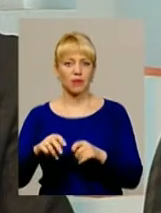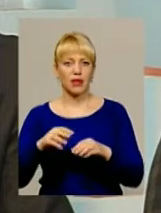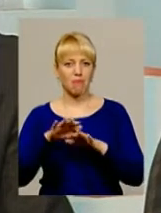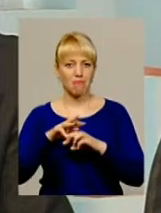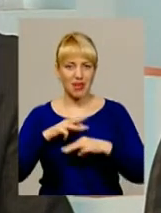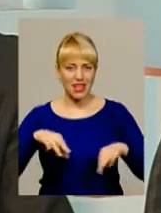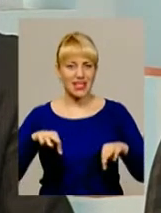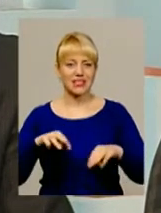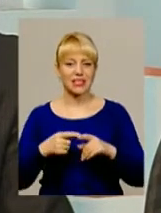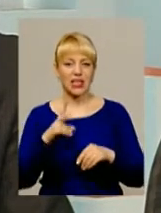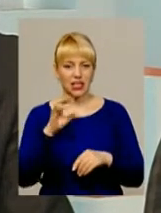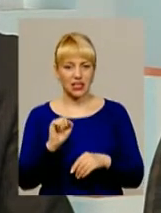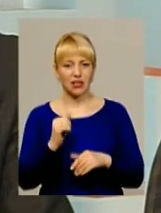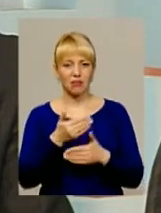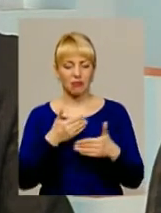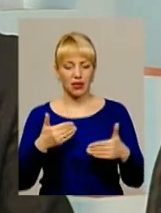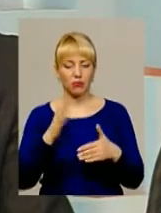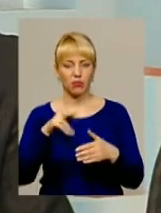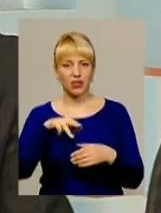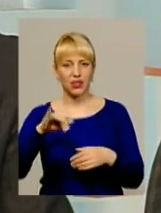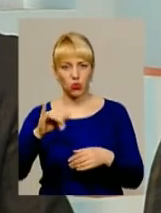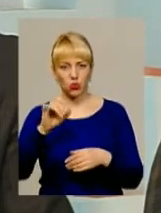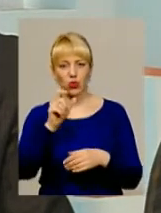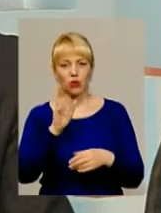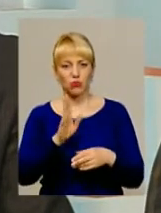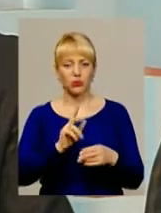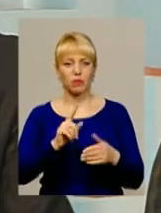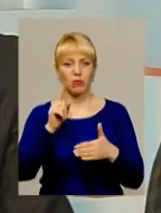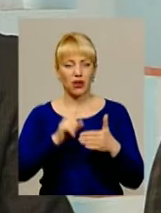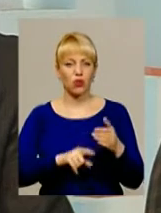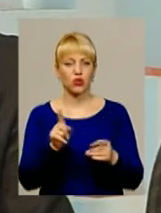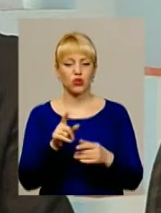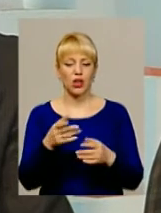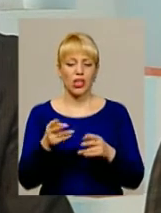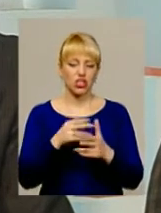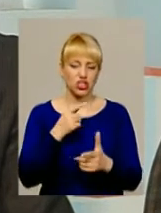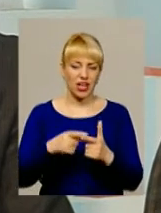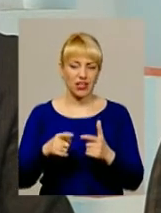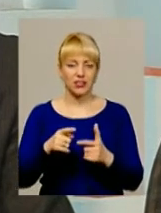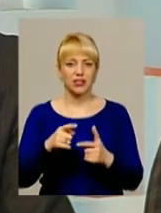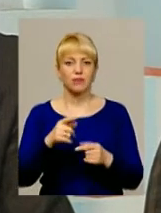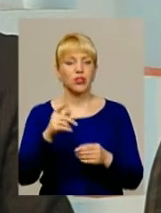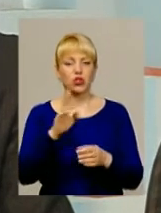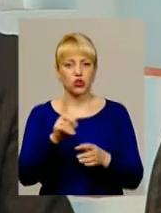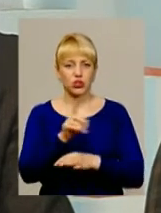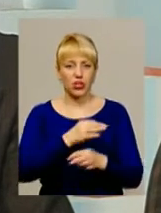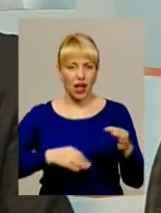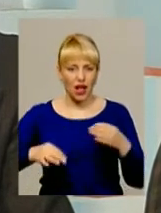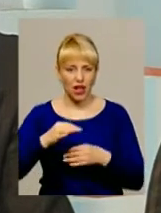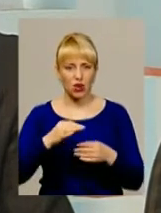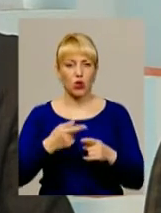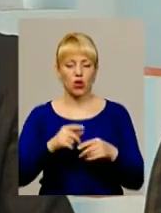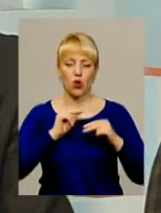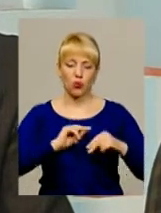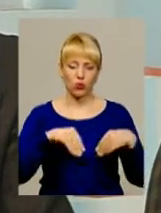спілкуємося, а ми більш переконні, от профтехосвітяни, що через діалог між освітою, профтехосвітою і роботодавцями,